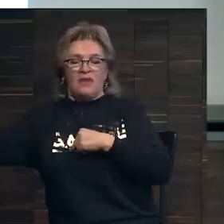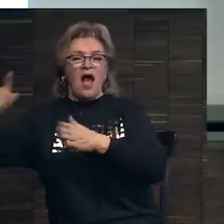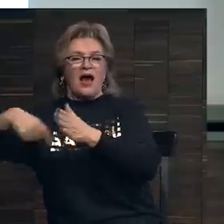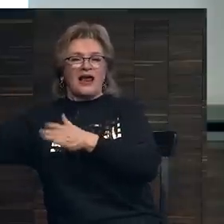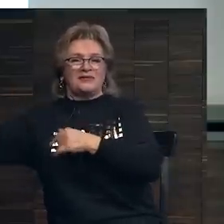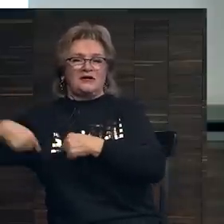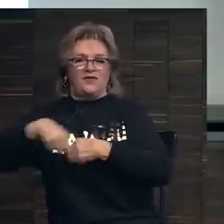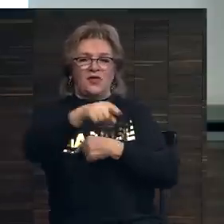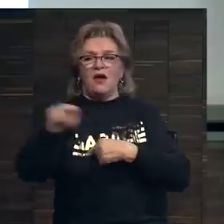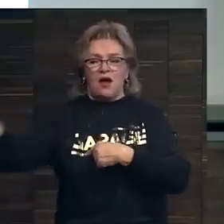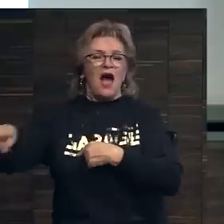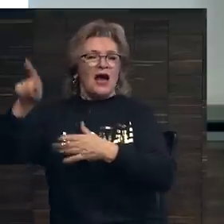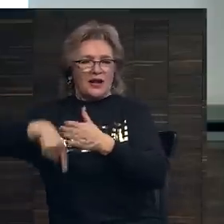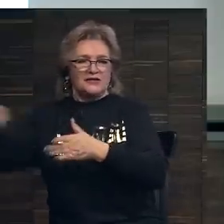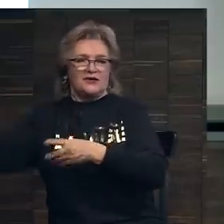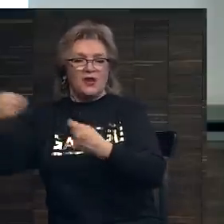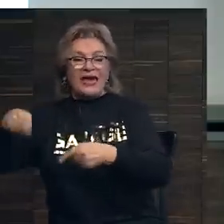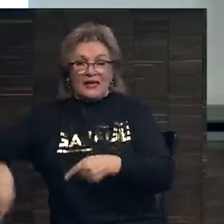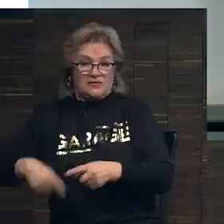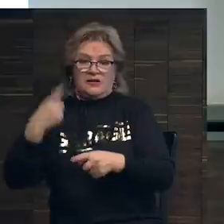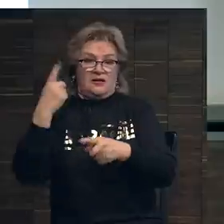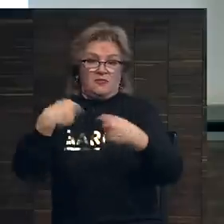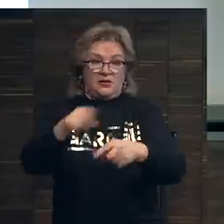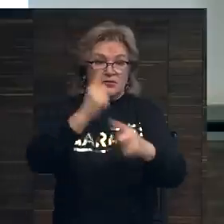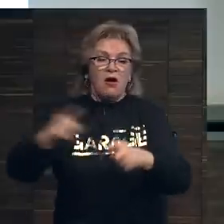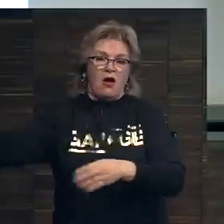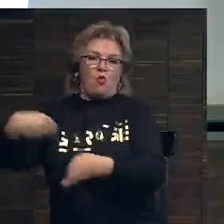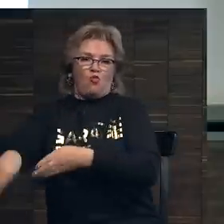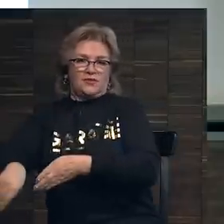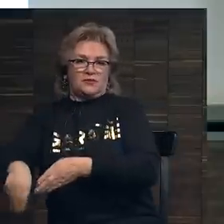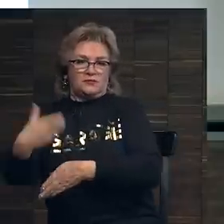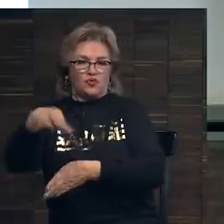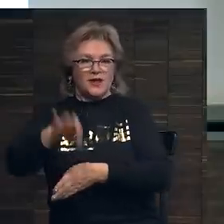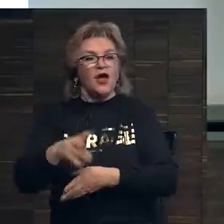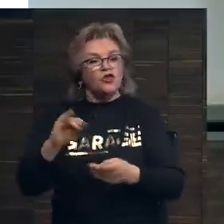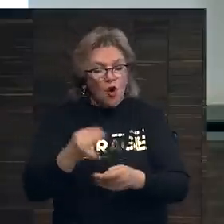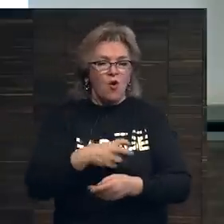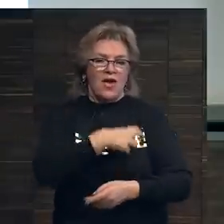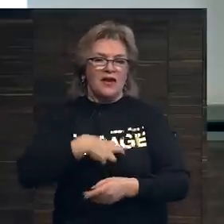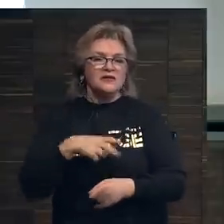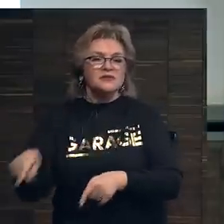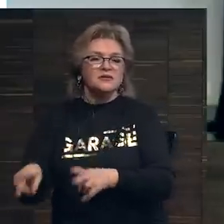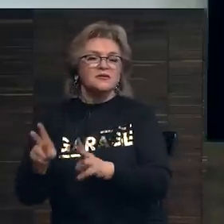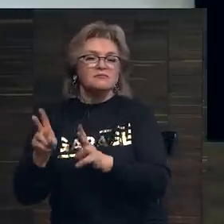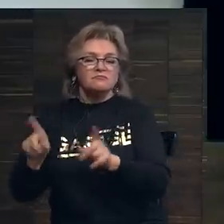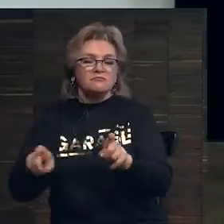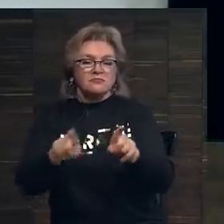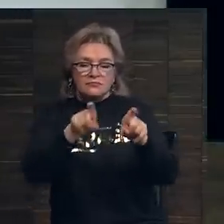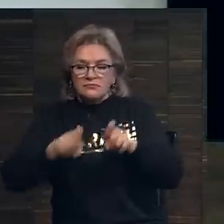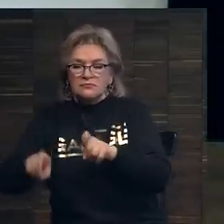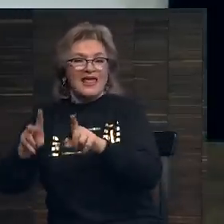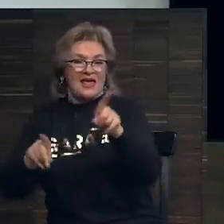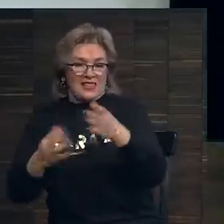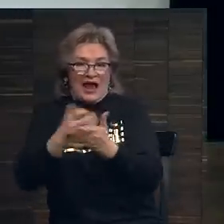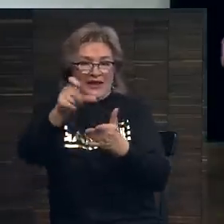гарантированно купит, если произведение не продастся. Но опять же, риск теперь переносится не